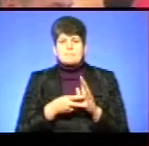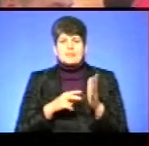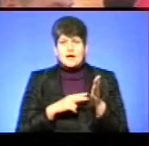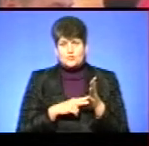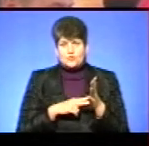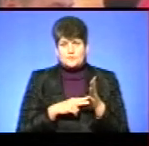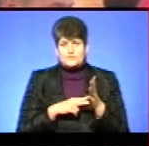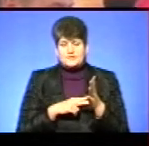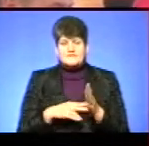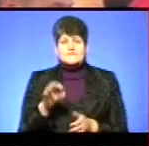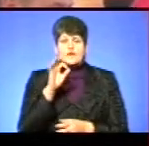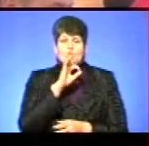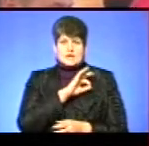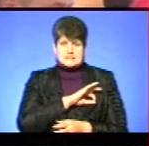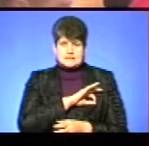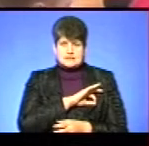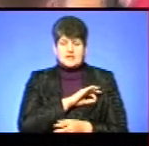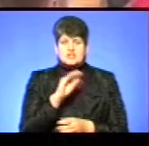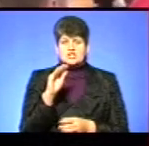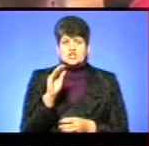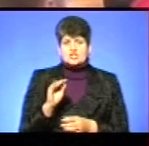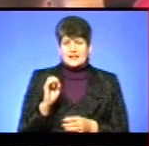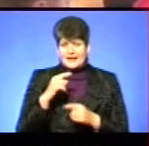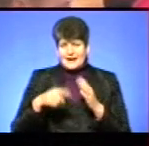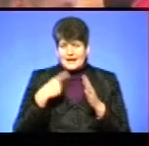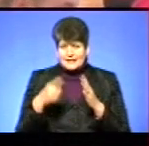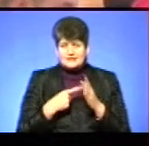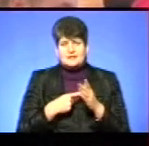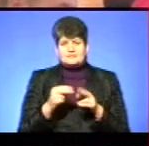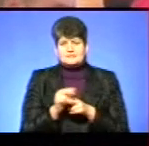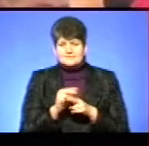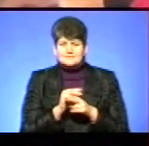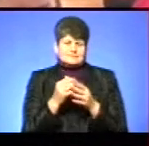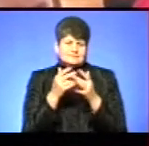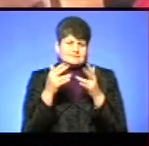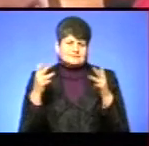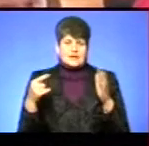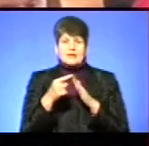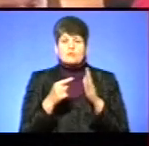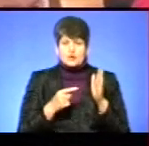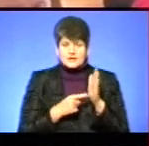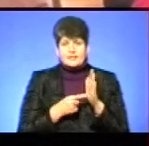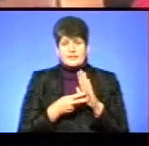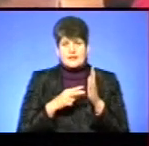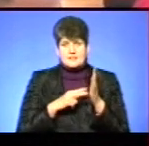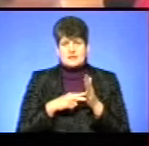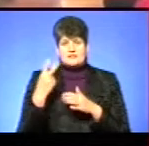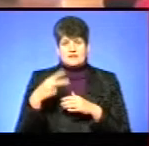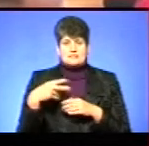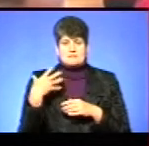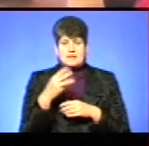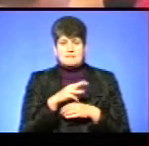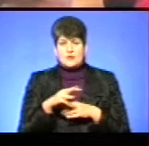використання шин, амортизації, затрат на ремонт і так далі. І поділено на той самий плановий, так 25